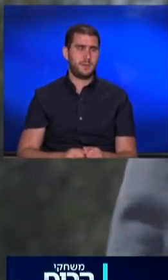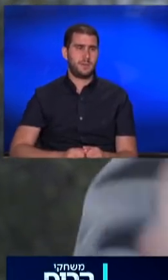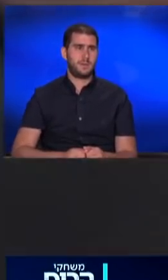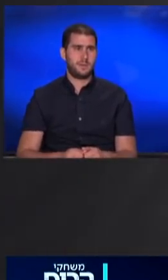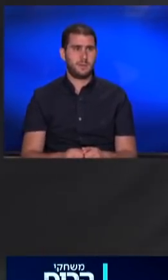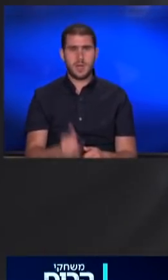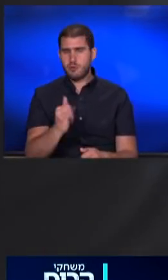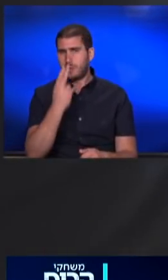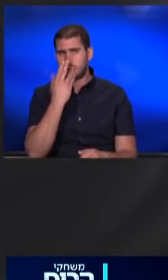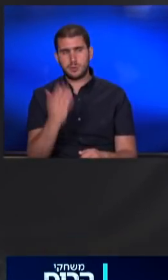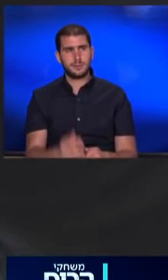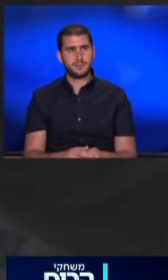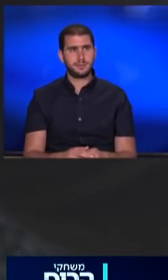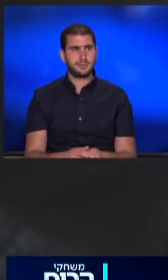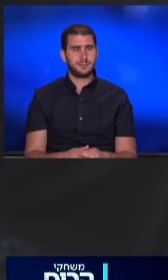עכשיו תריח.